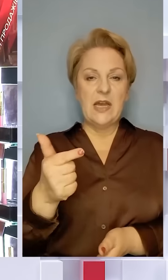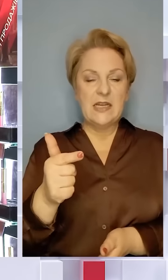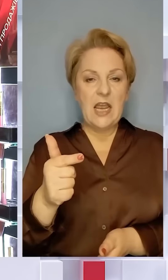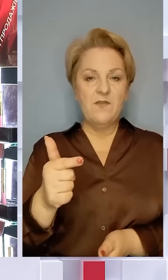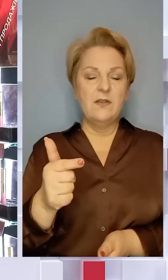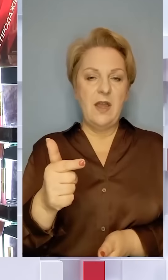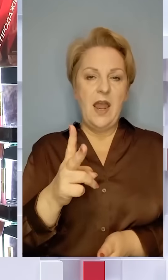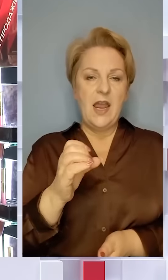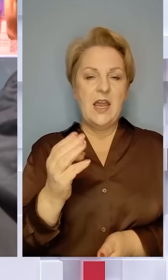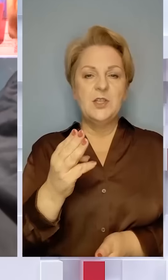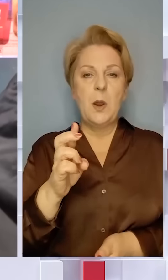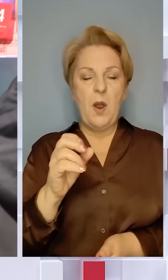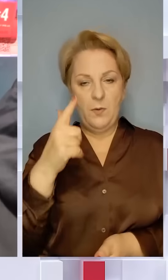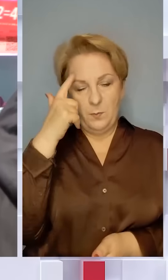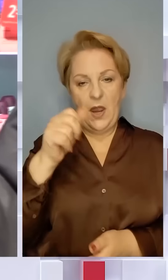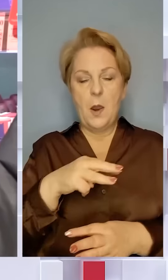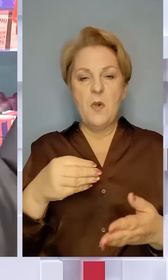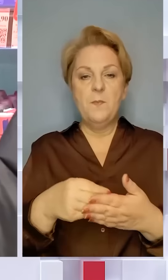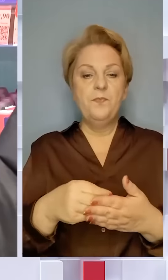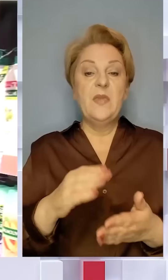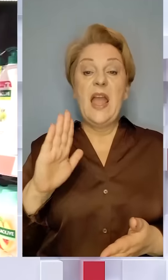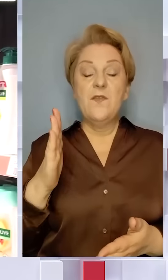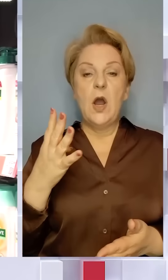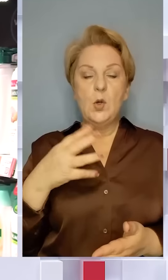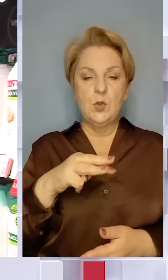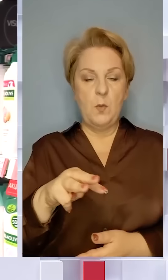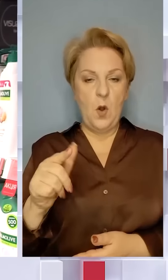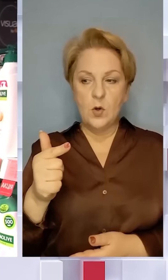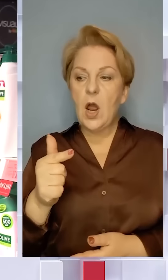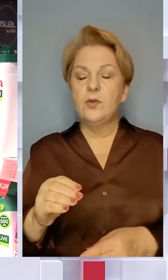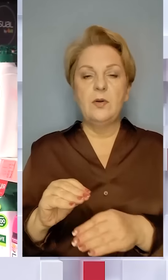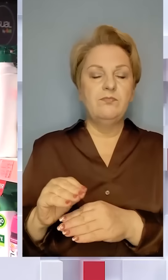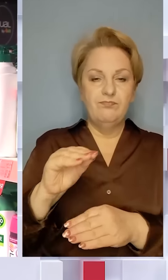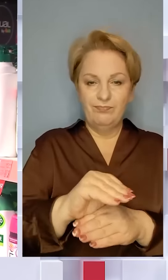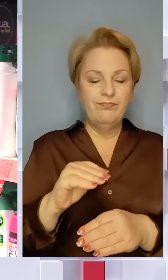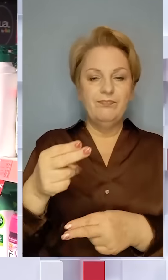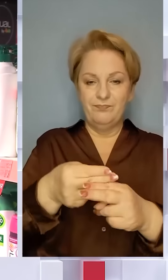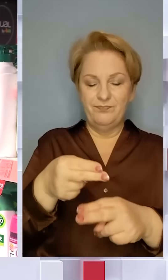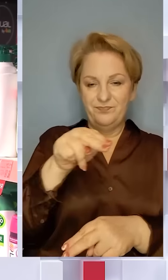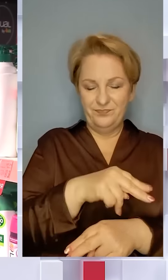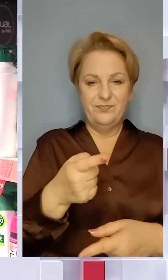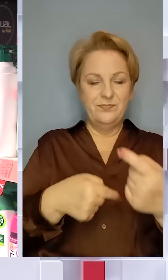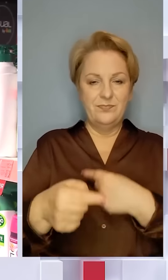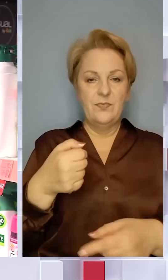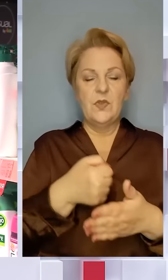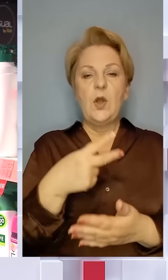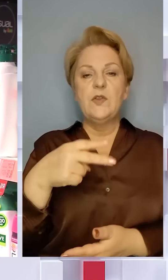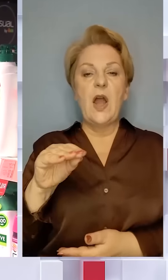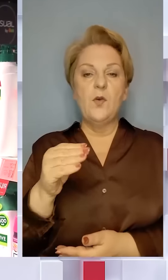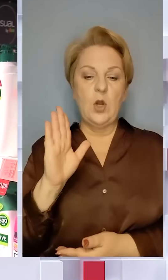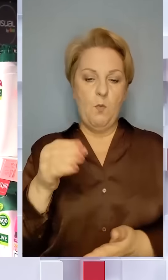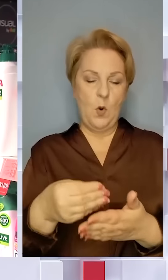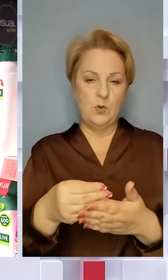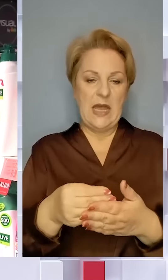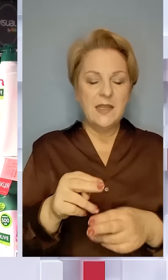повідомляють у Міністерстві фінансів. За вересень приблизно 40 мільйонів гривень до нарахування. Тобто до 20 жовтня буде ця